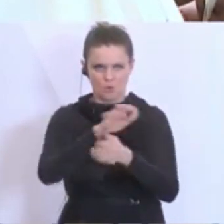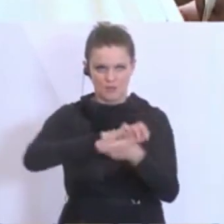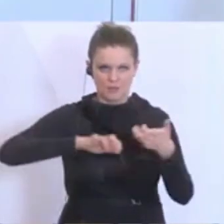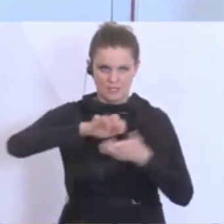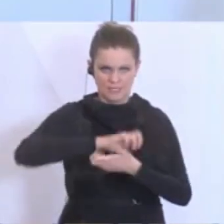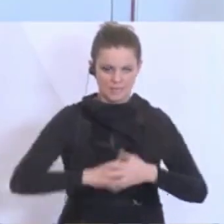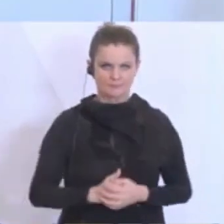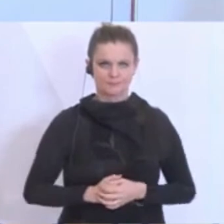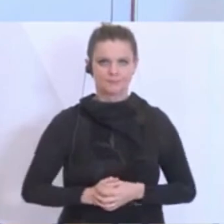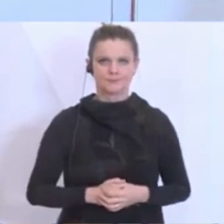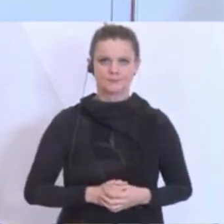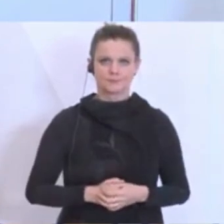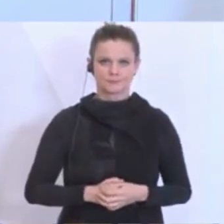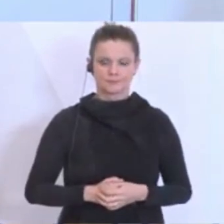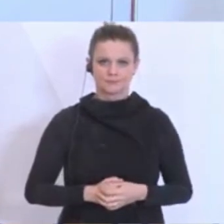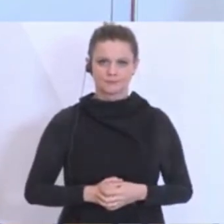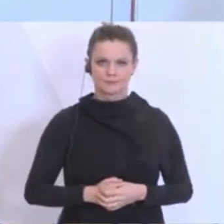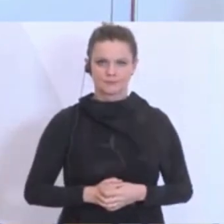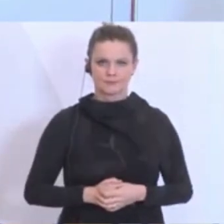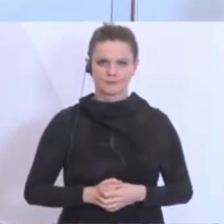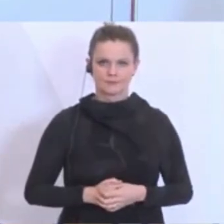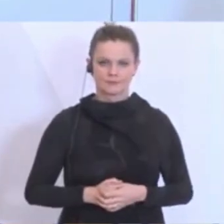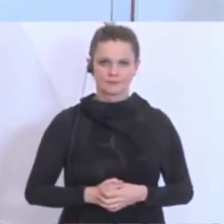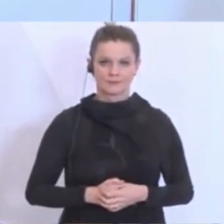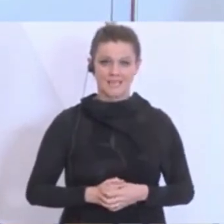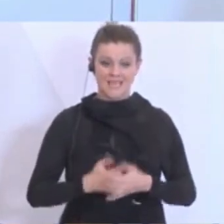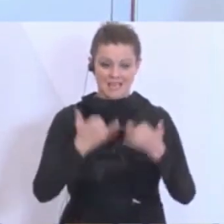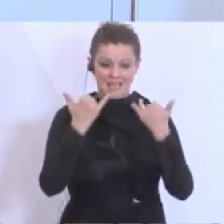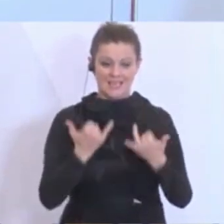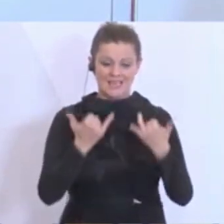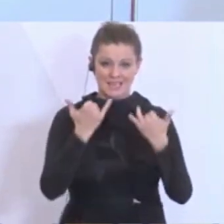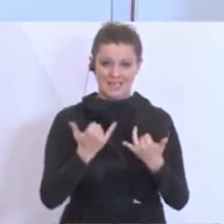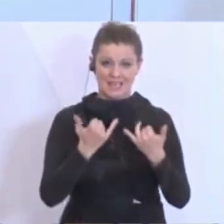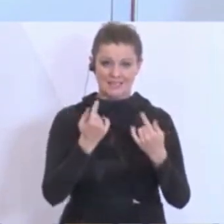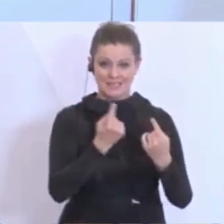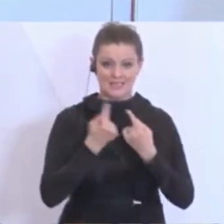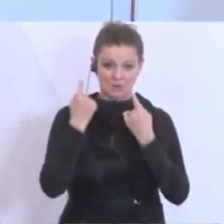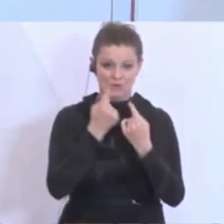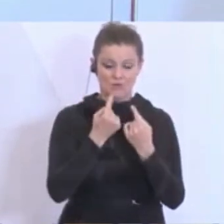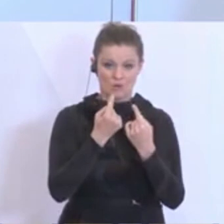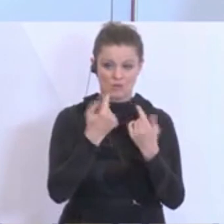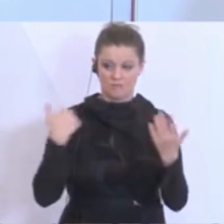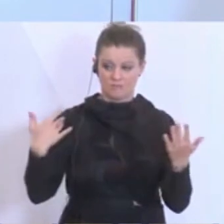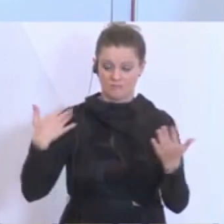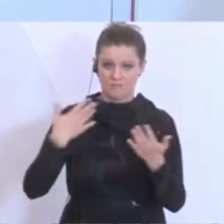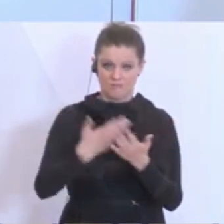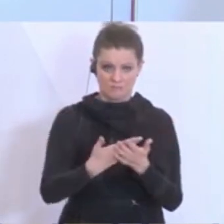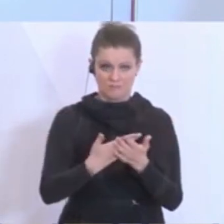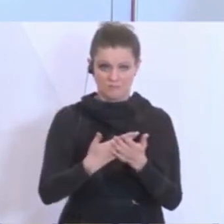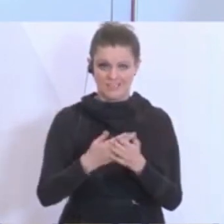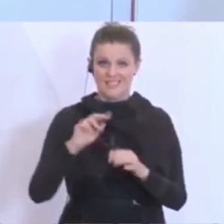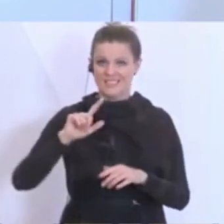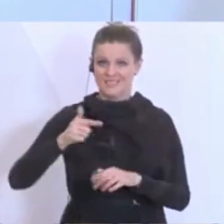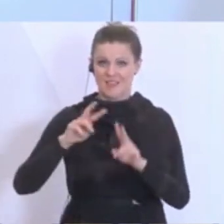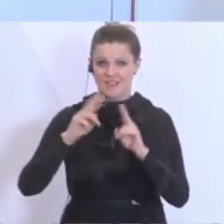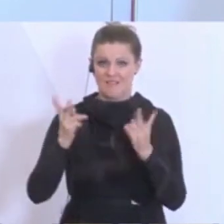Wer sich in der jetzigen Situation, die so seit dem Zweiten Weltkrieg noch nie da war, mit Zahlen beschäftigt und nicht mit der Gesundheit